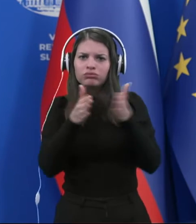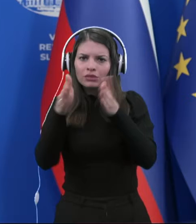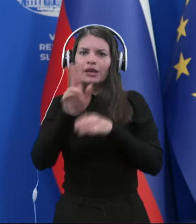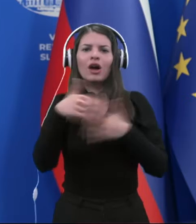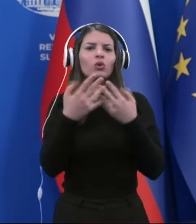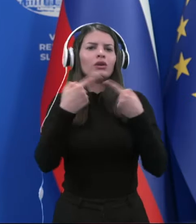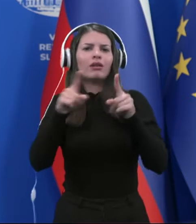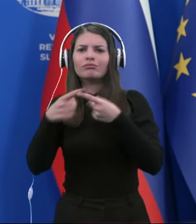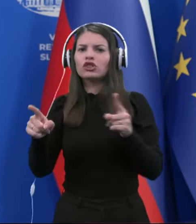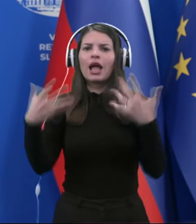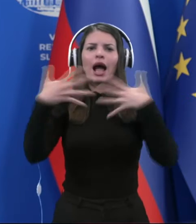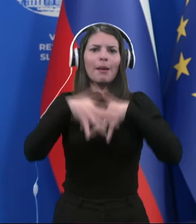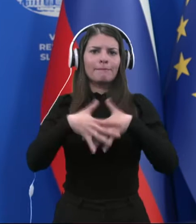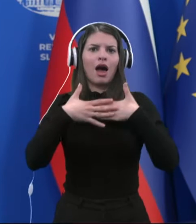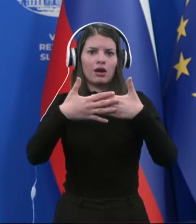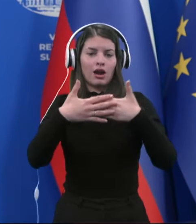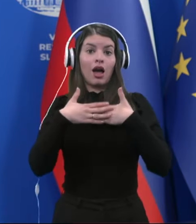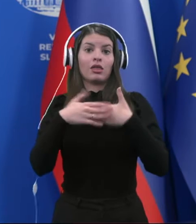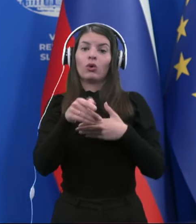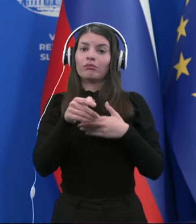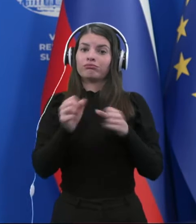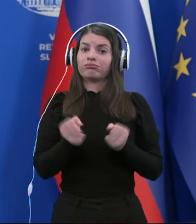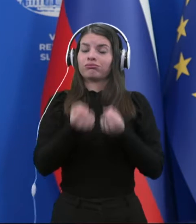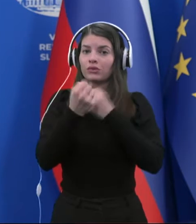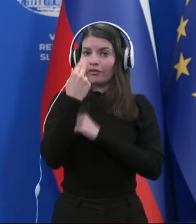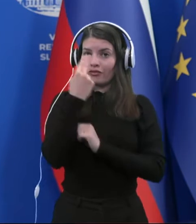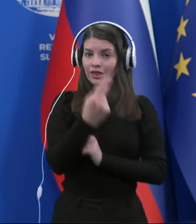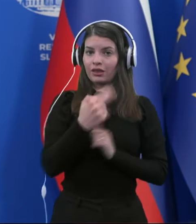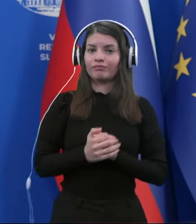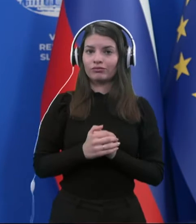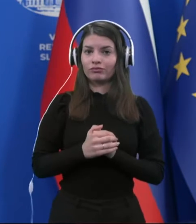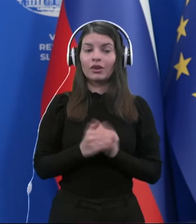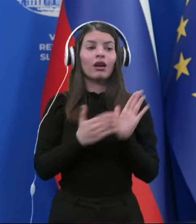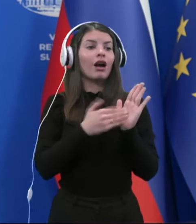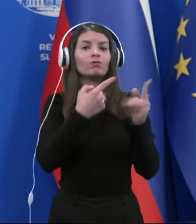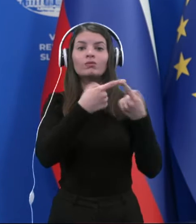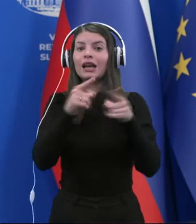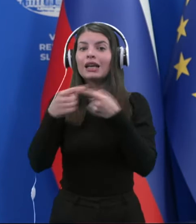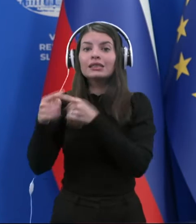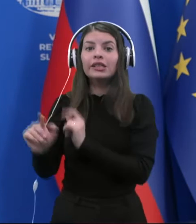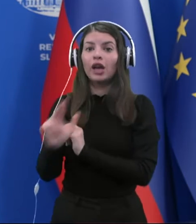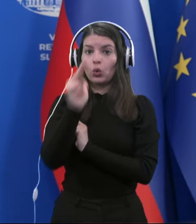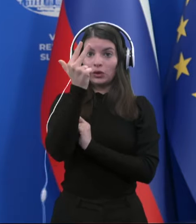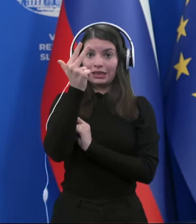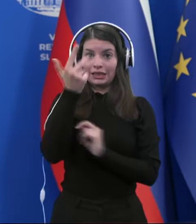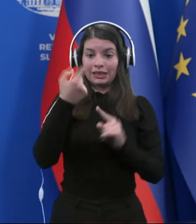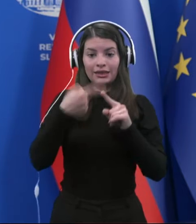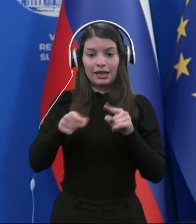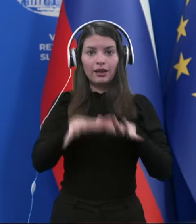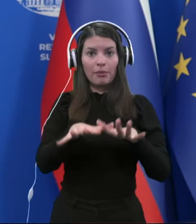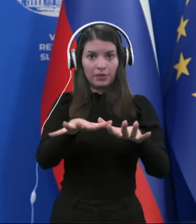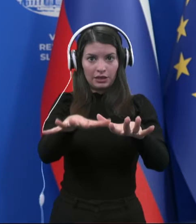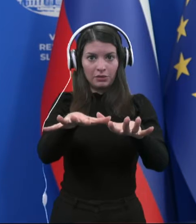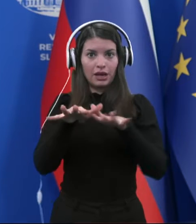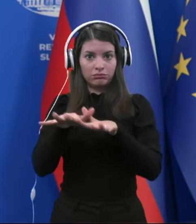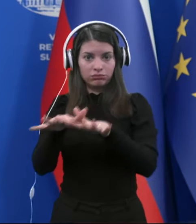aparatih je to relativno impresivno zavidat. Zdaj, kakšne so razlike v teh treh valovih, ki smo jih imeli,